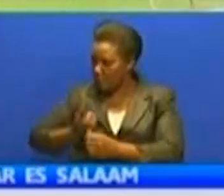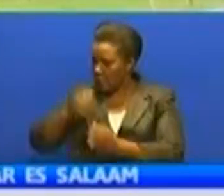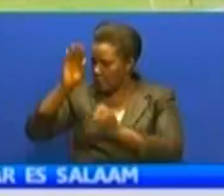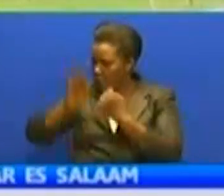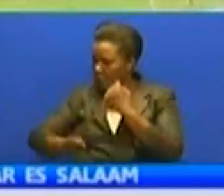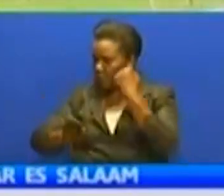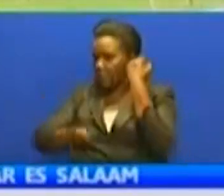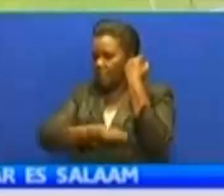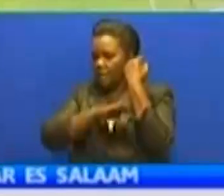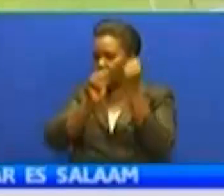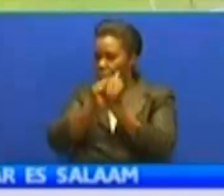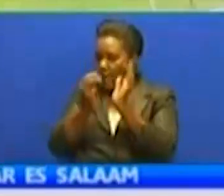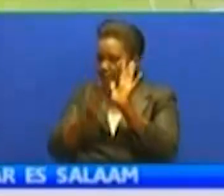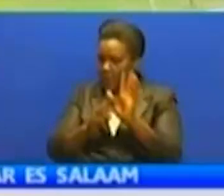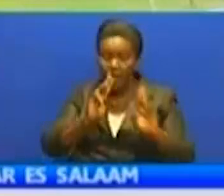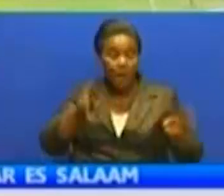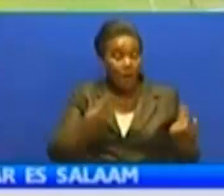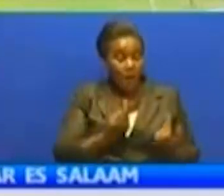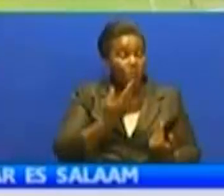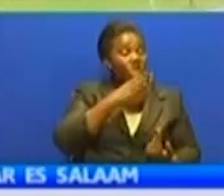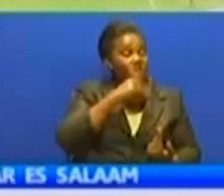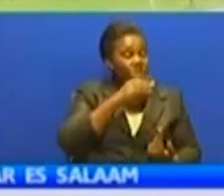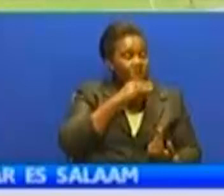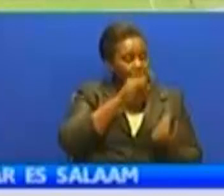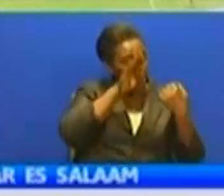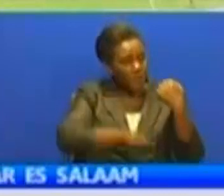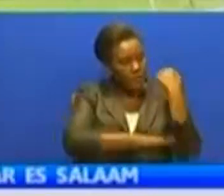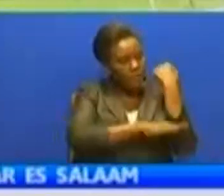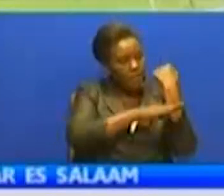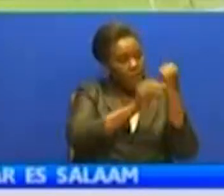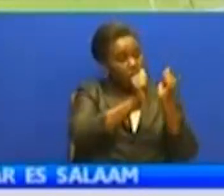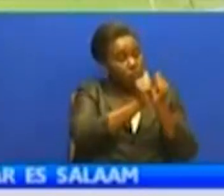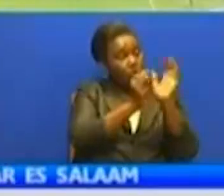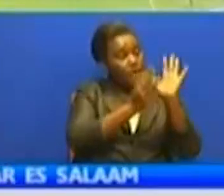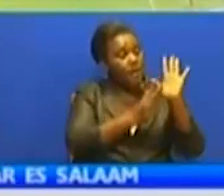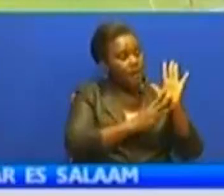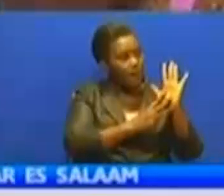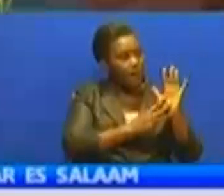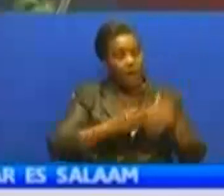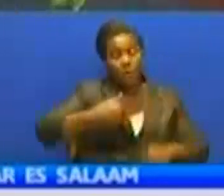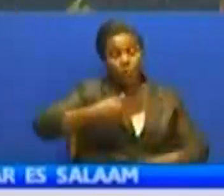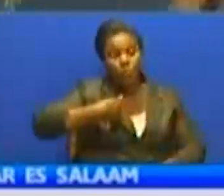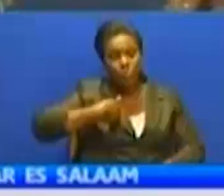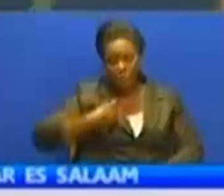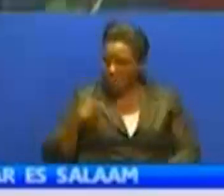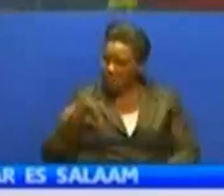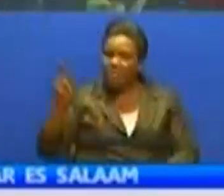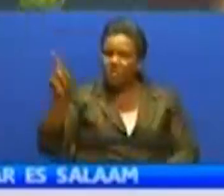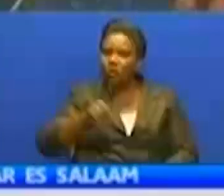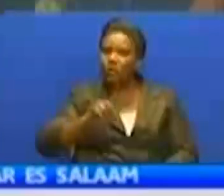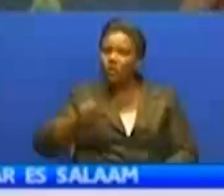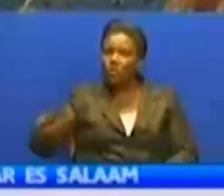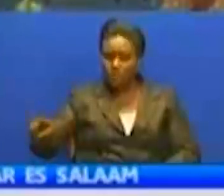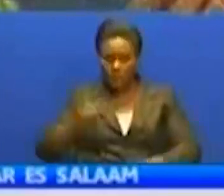binti wa chini ya miaka kuminanane au mvlana wa chini ya miaka kuminanane kuowa na kwa binti kuolewa ni kosa